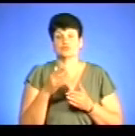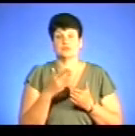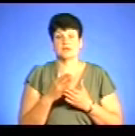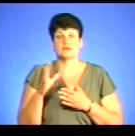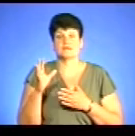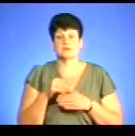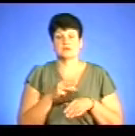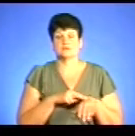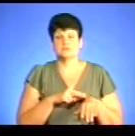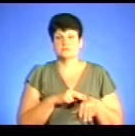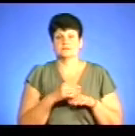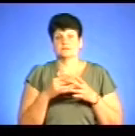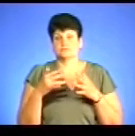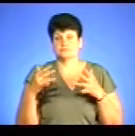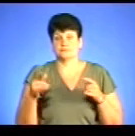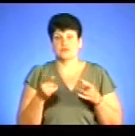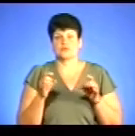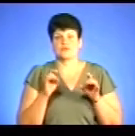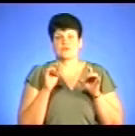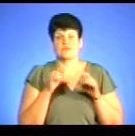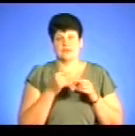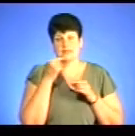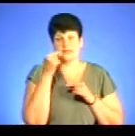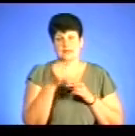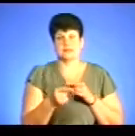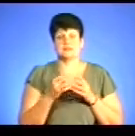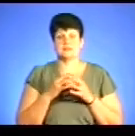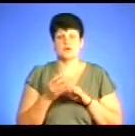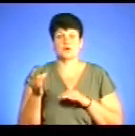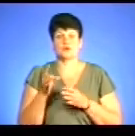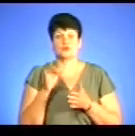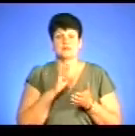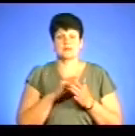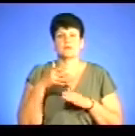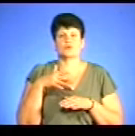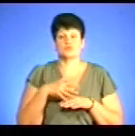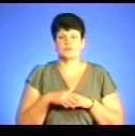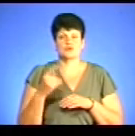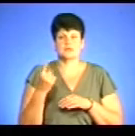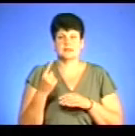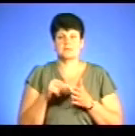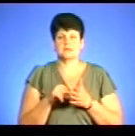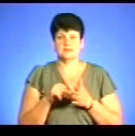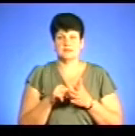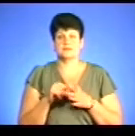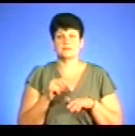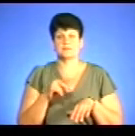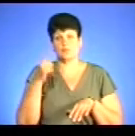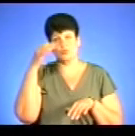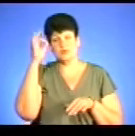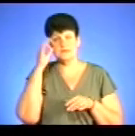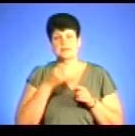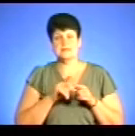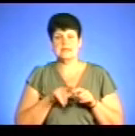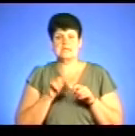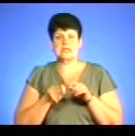правоохоронні органи, так, якщо віддалене село районного центру, то ми розуміємо, що єдиний представник правоохоронних органів – це дільничний